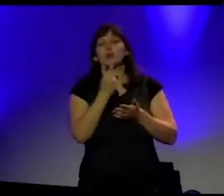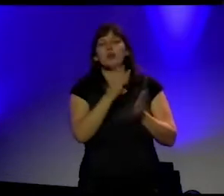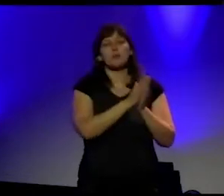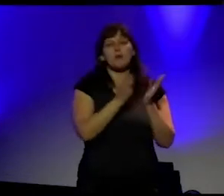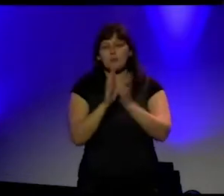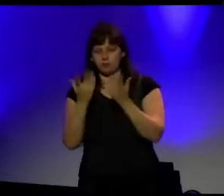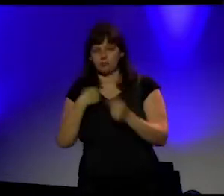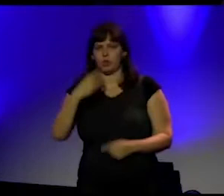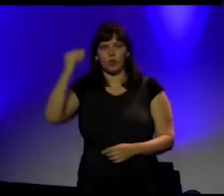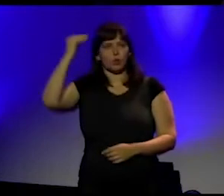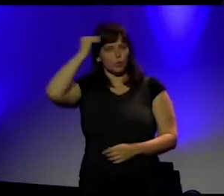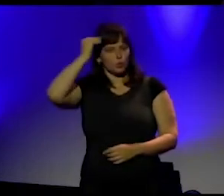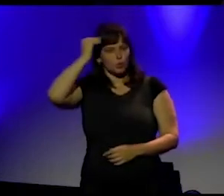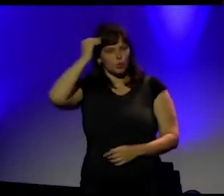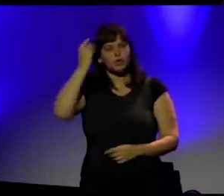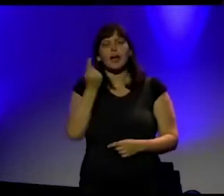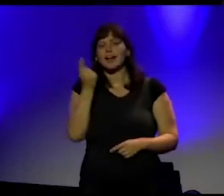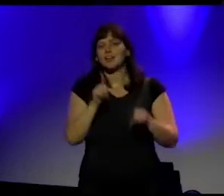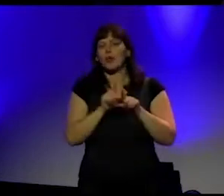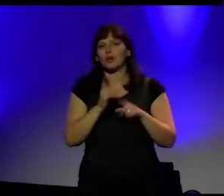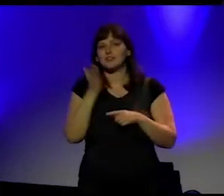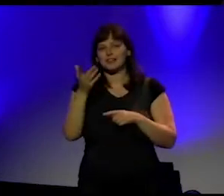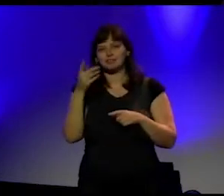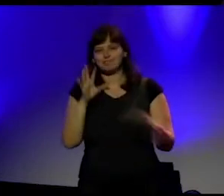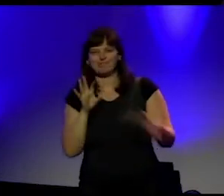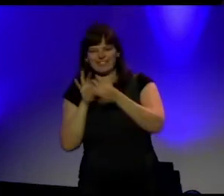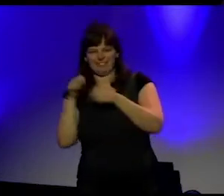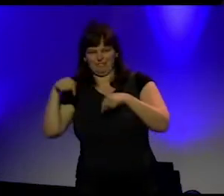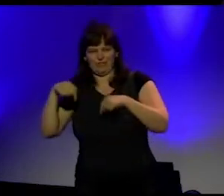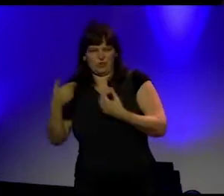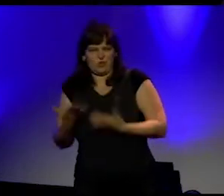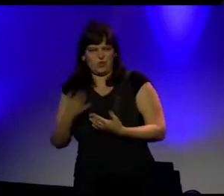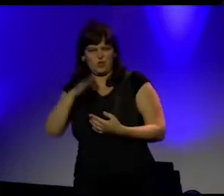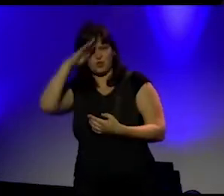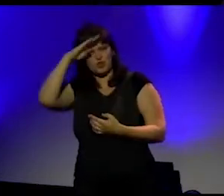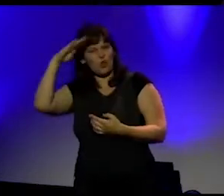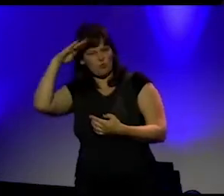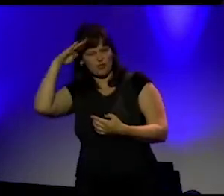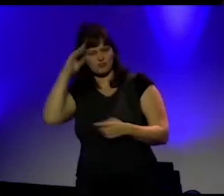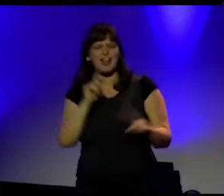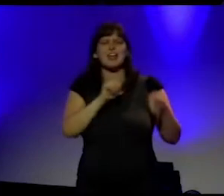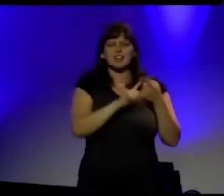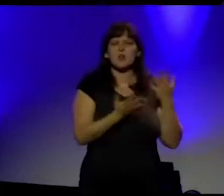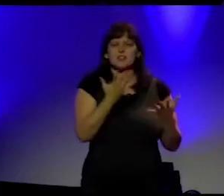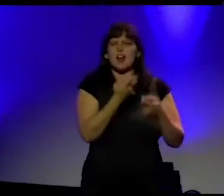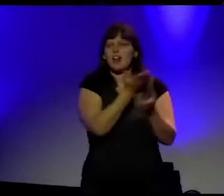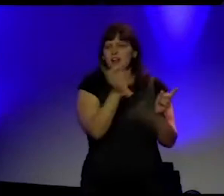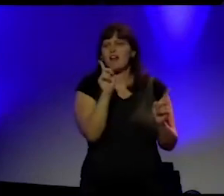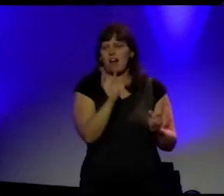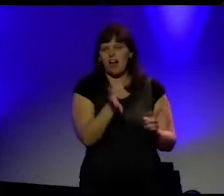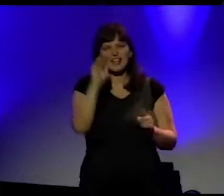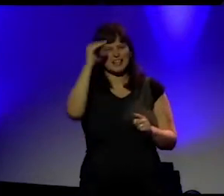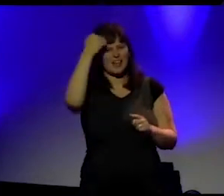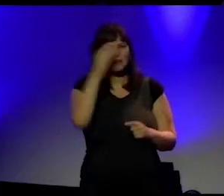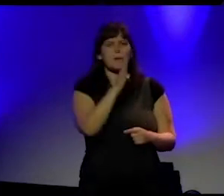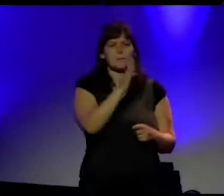bijblijven en die ik altijd zal blijven associëren met deze zomer. En de eerste is het, wellicht voor velen van uw bekende boek, De meeste mensen deugen van